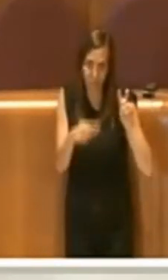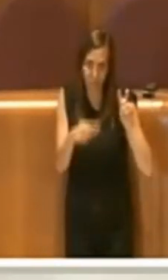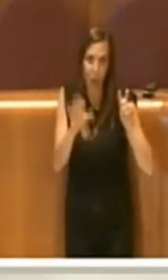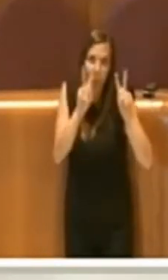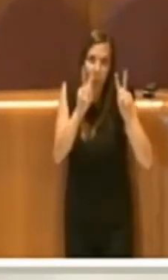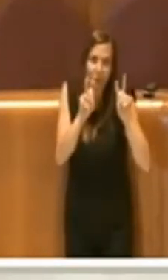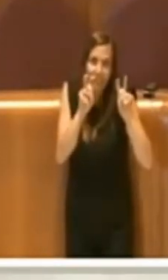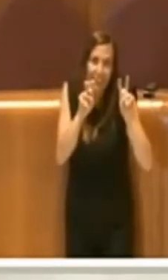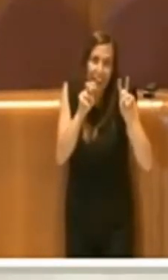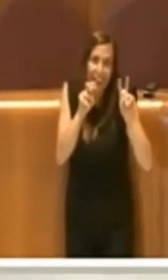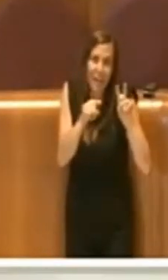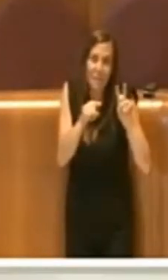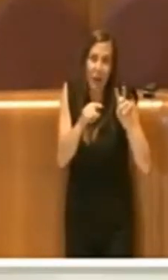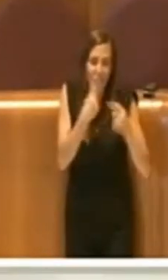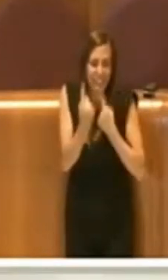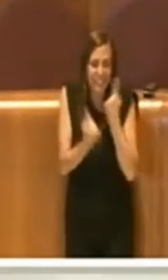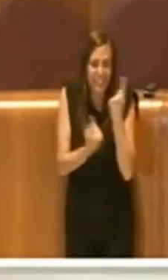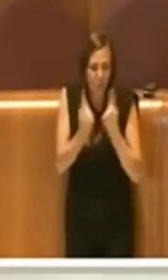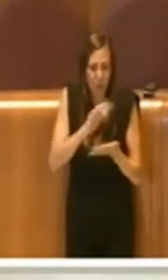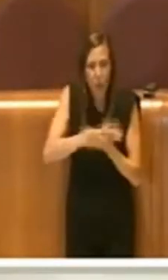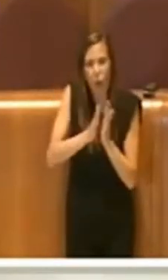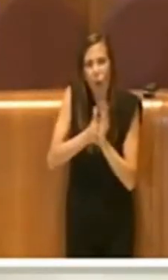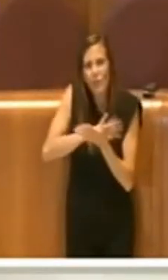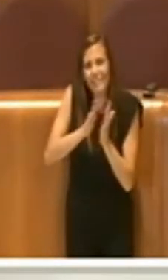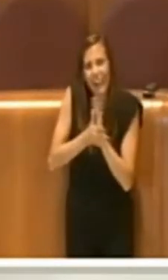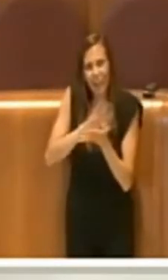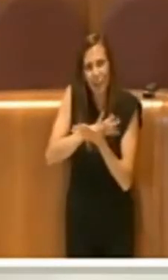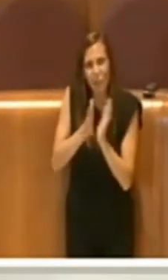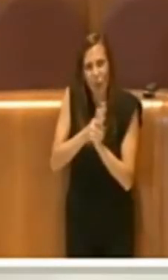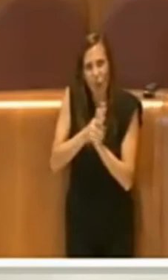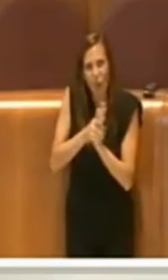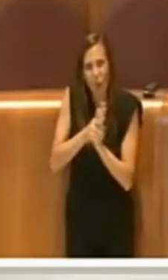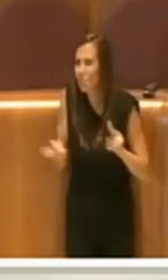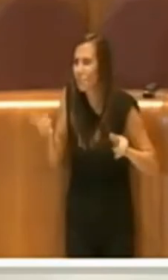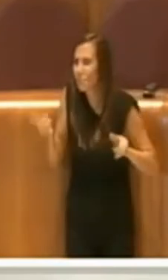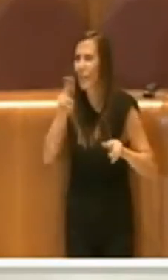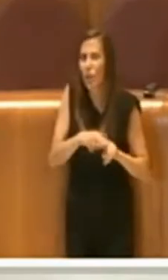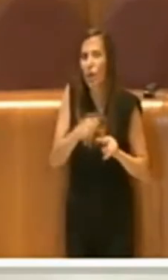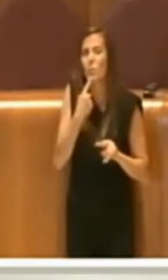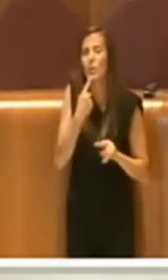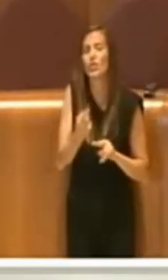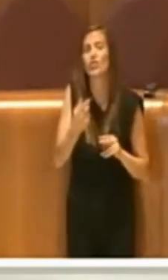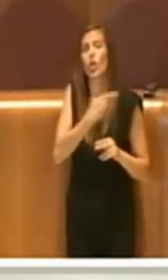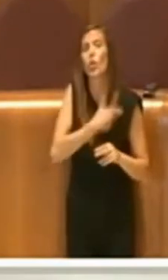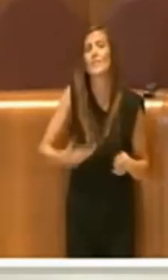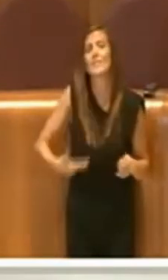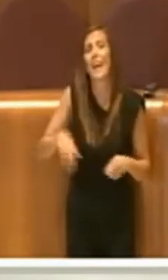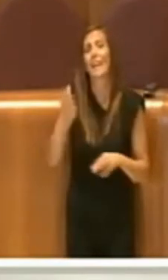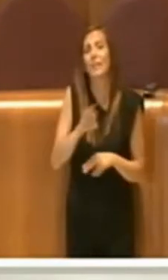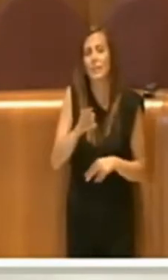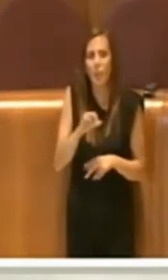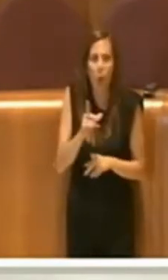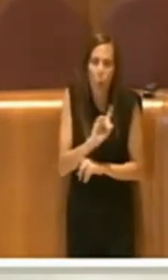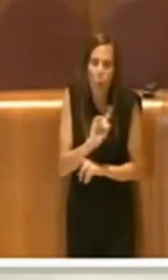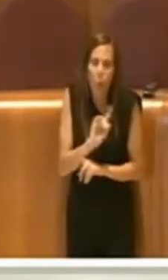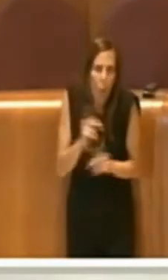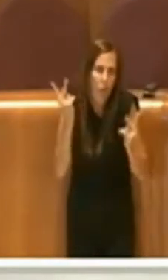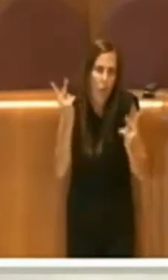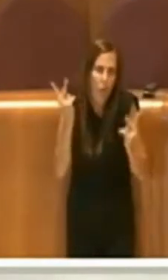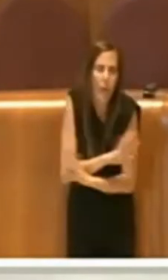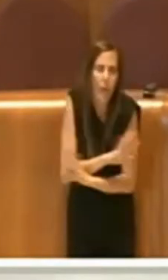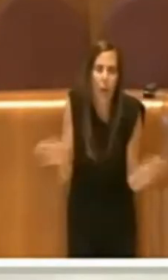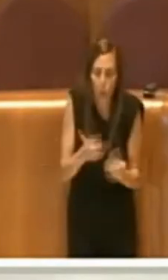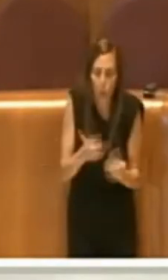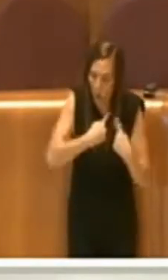del peggioramento delle condizioni contrattuali, così come dice il consigliere Fassina, in realtà non è così, perché noi siamo stati molto